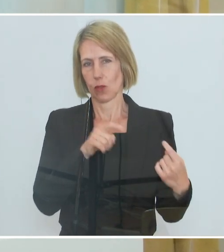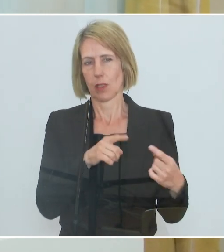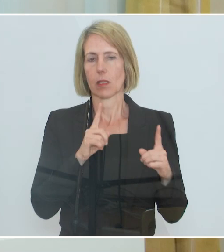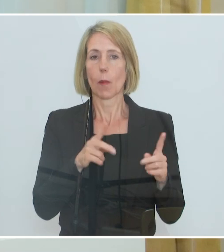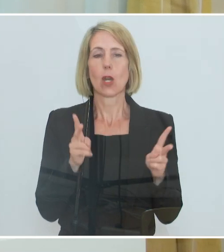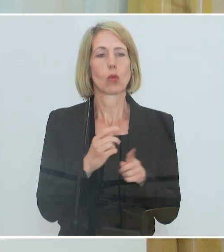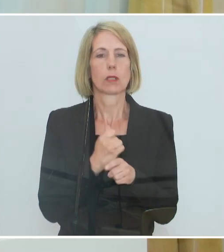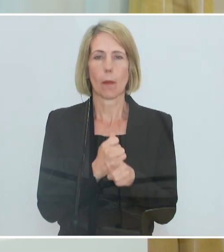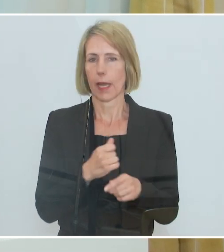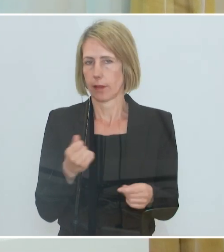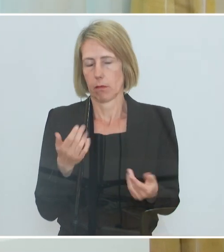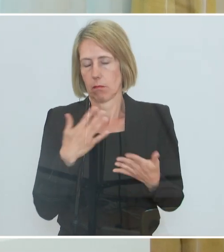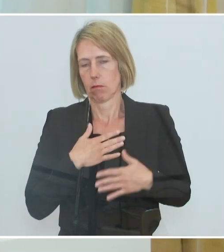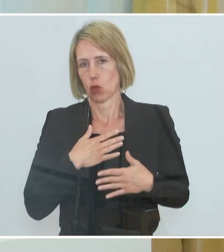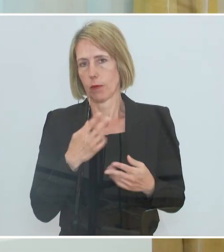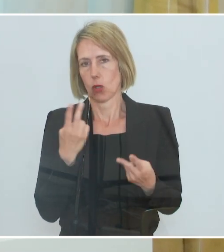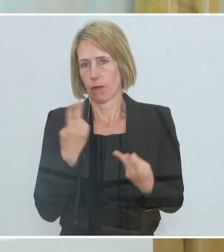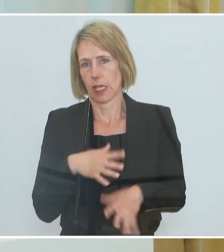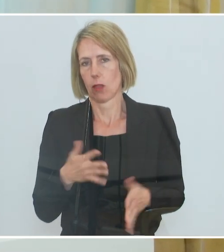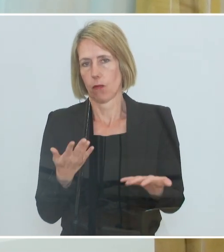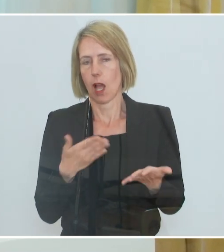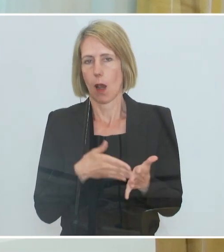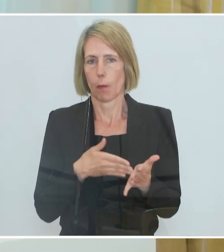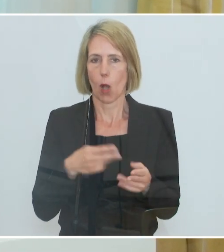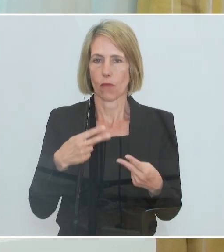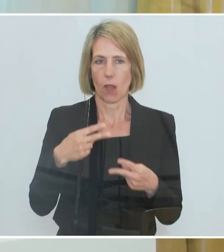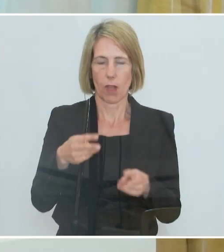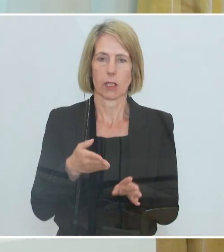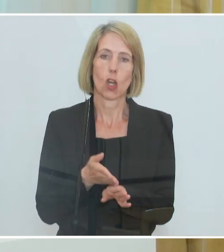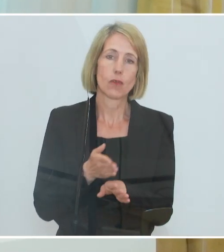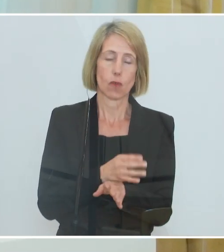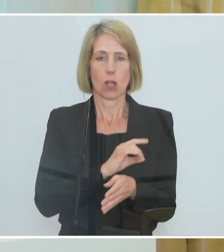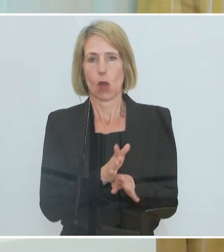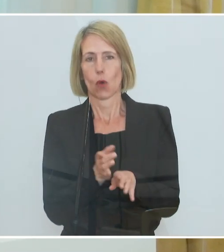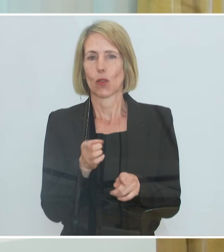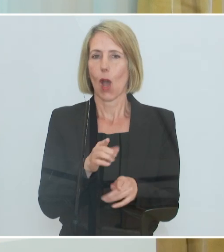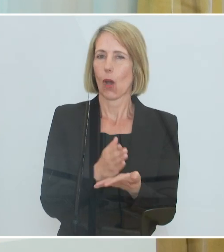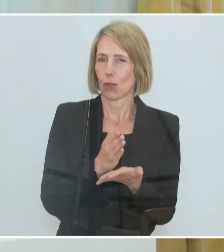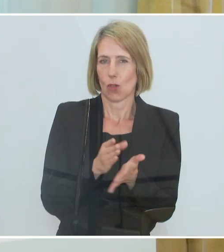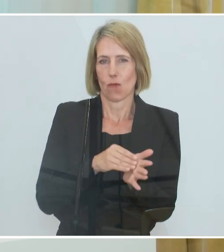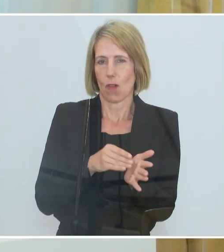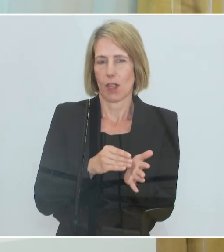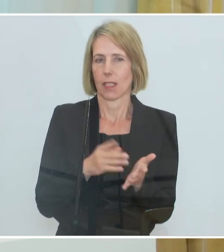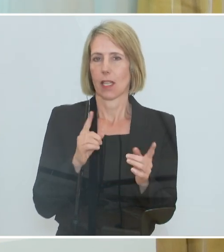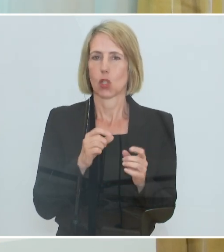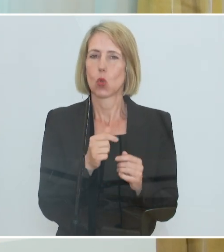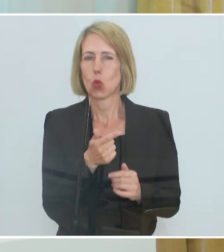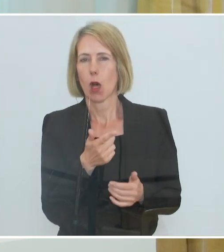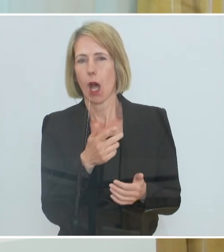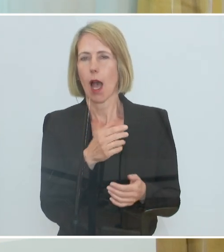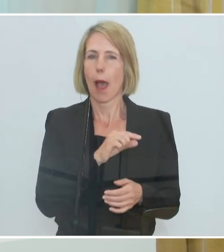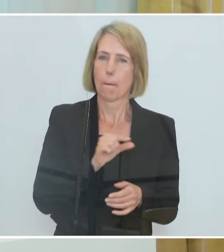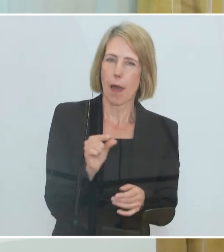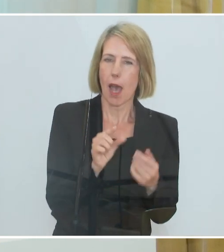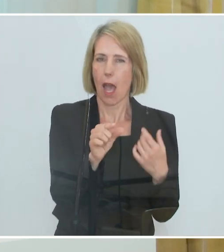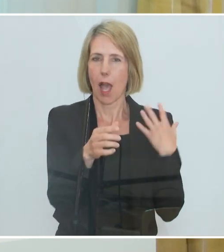jedem Fall. Wir haben auch vor Corona Kurzarbeit gehabt in Österreich. Das haben halt nur ein paar Betriebe, ein paar wenige in Anspruch genommen.